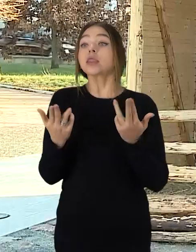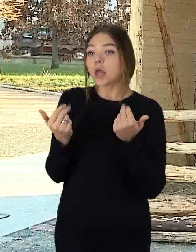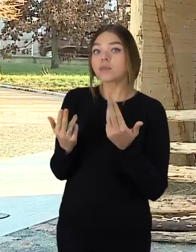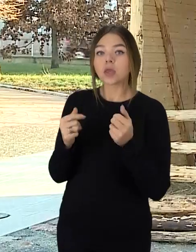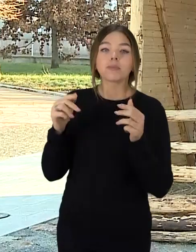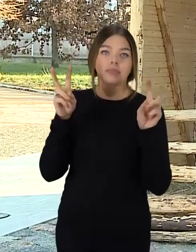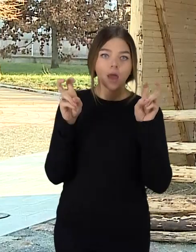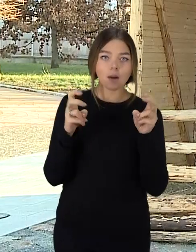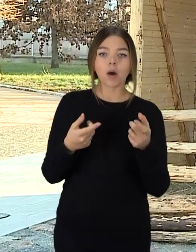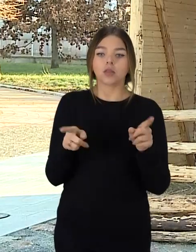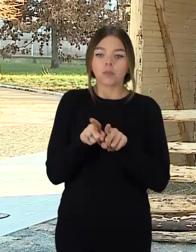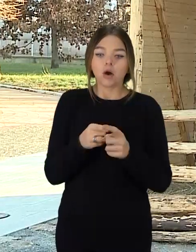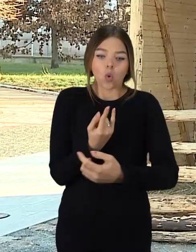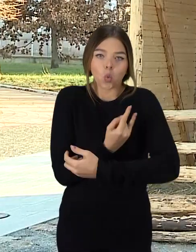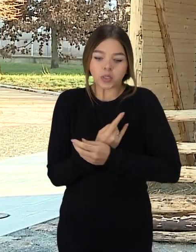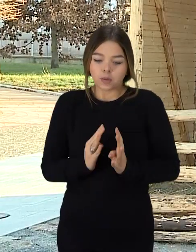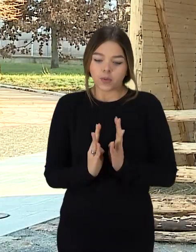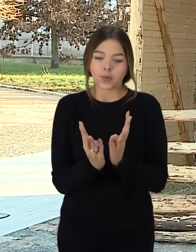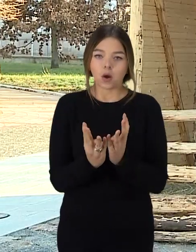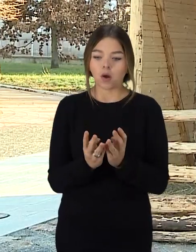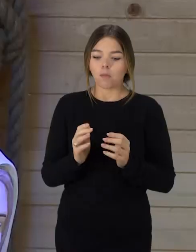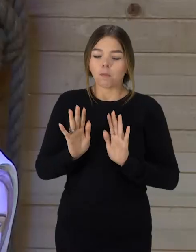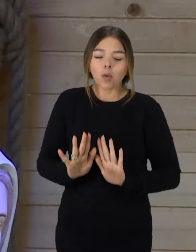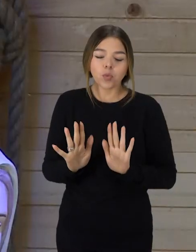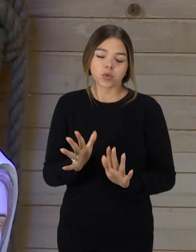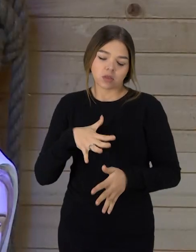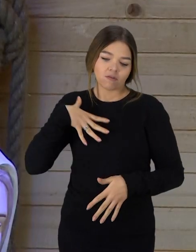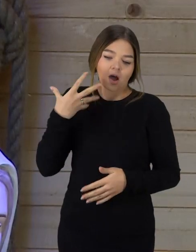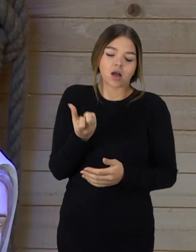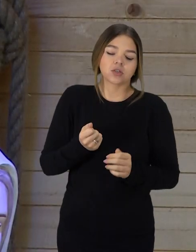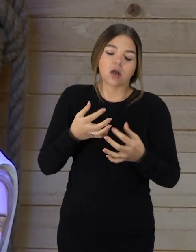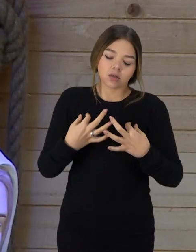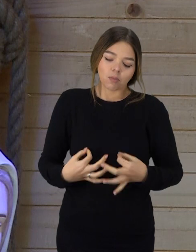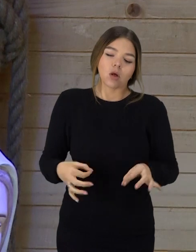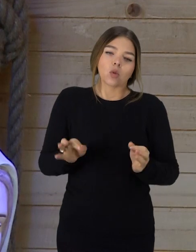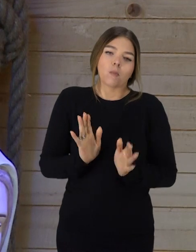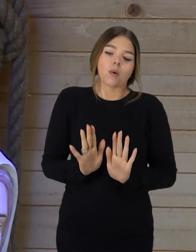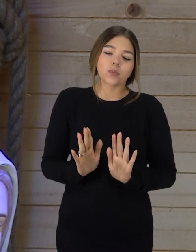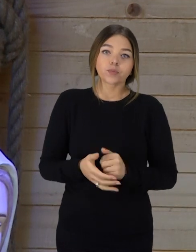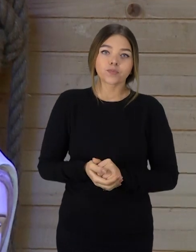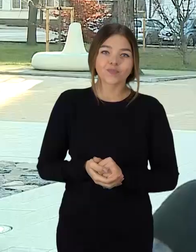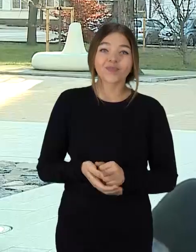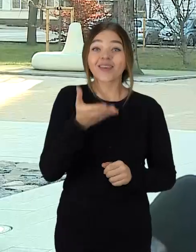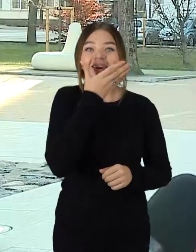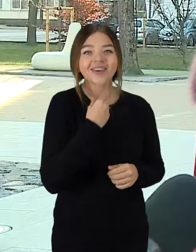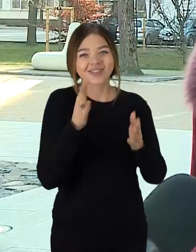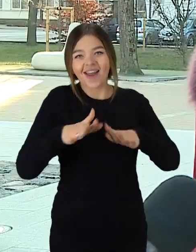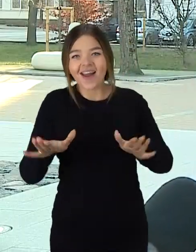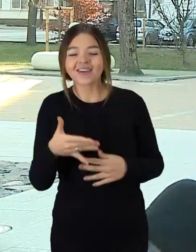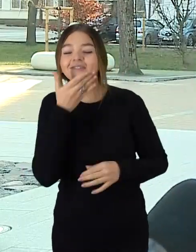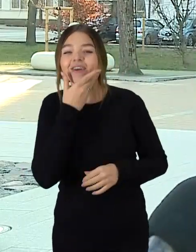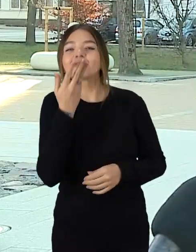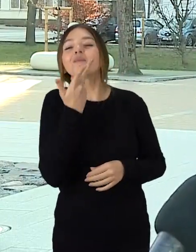pra kartėlę, va, pažiūrėti žmogus ramiai dvasiškai pabūni. Jo, labai gražu, labai gražiai englė, labai gražas